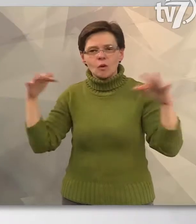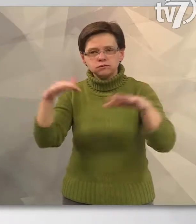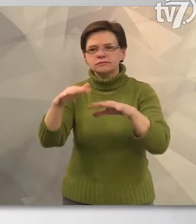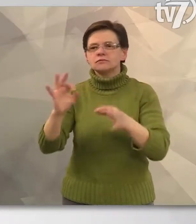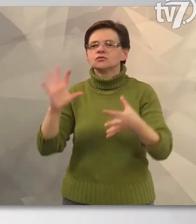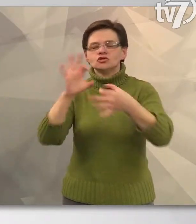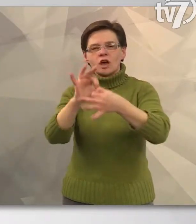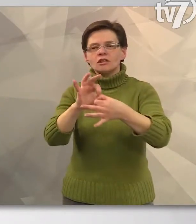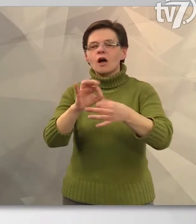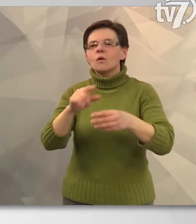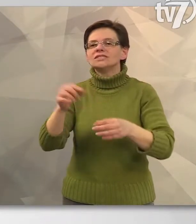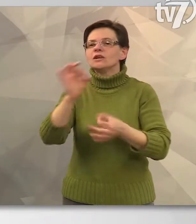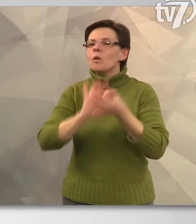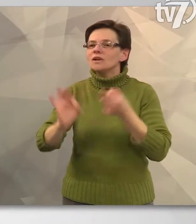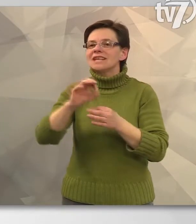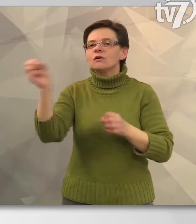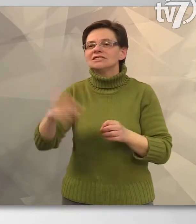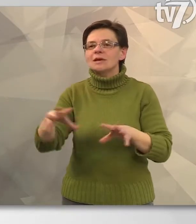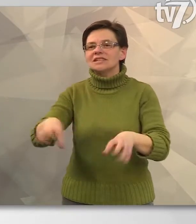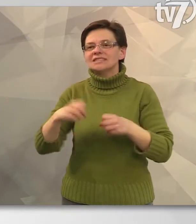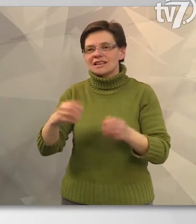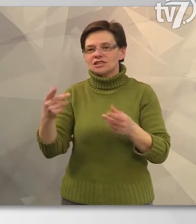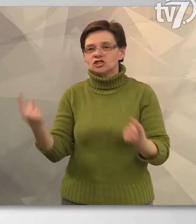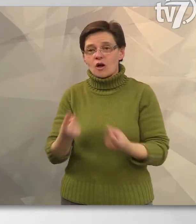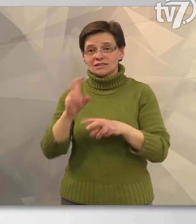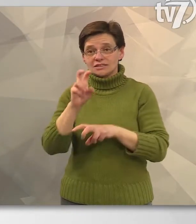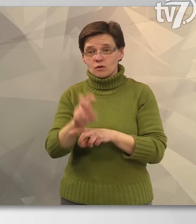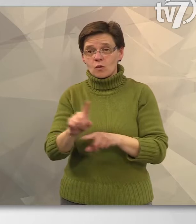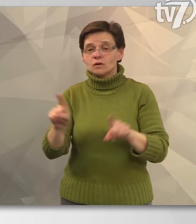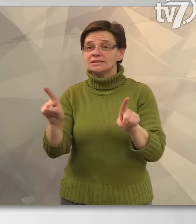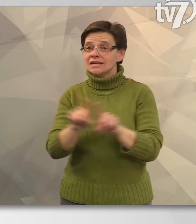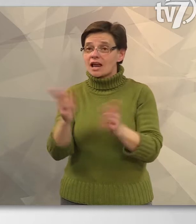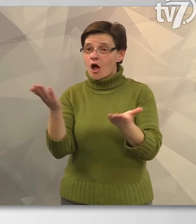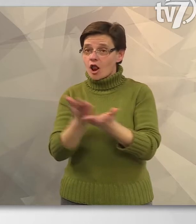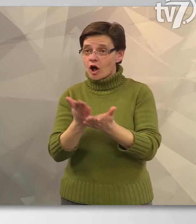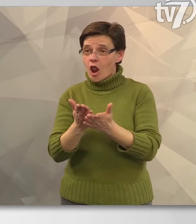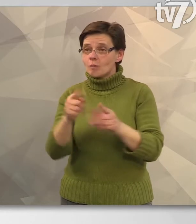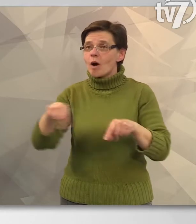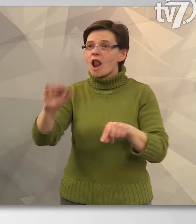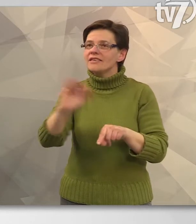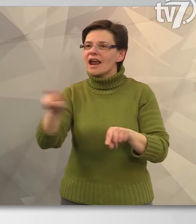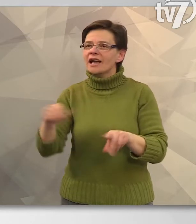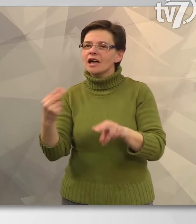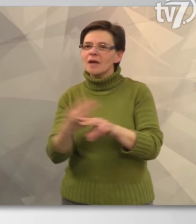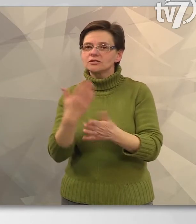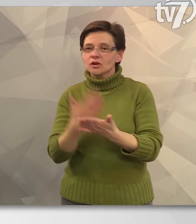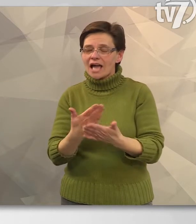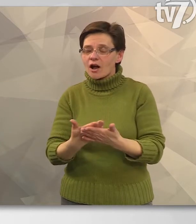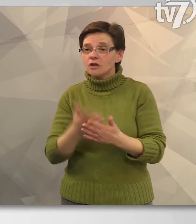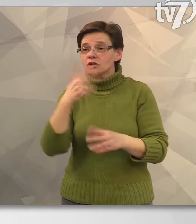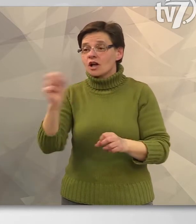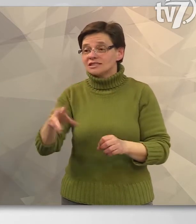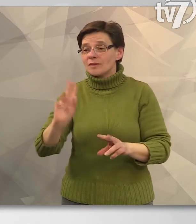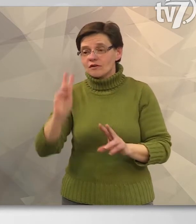csatlakozik az országos szemétszedési akcióhoz. Ilyen alkalmakkor, amikor így kijövünk, ugye a gyerekek ilyenkor megszokják azt, hogyha